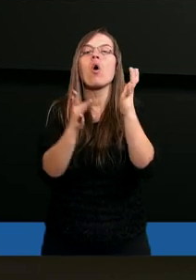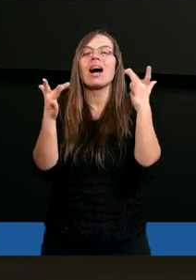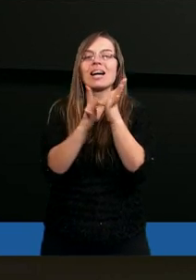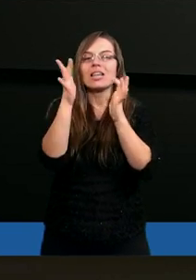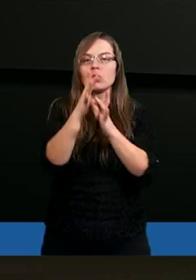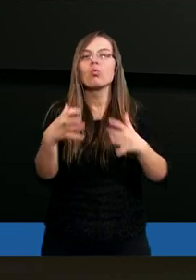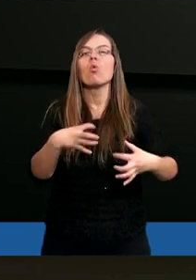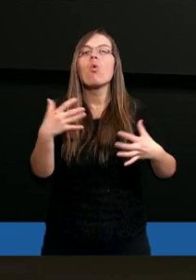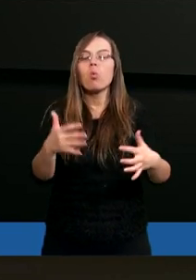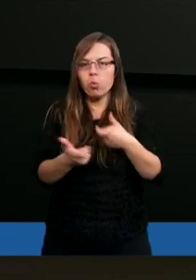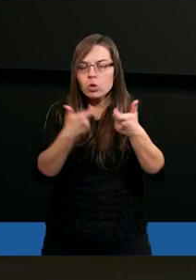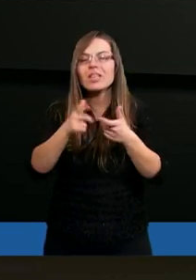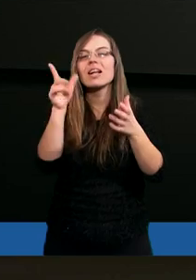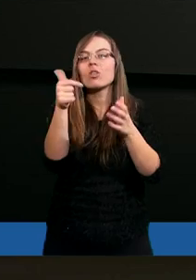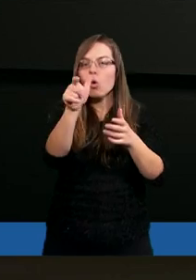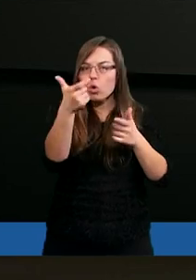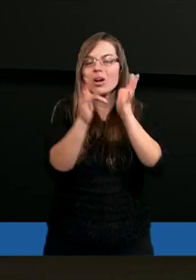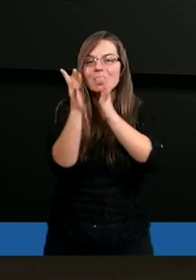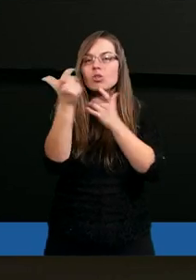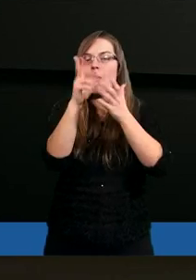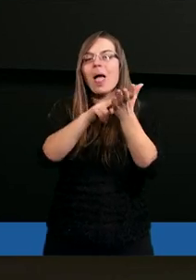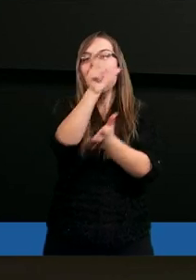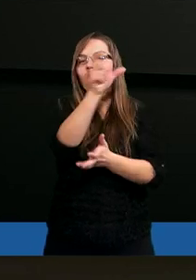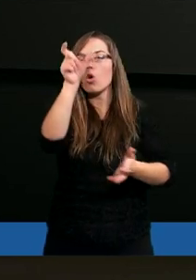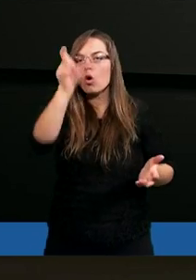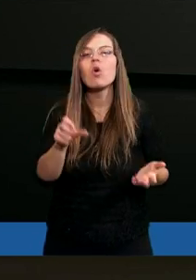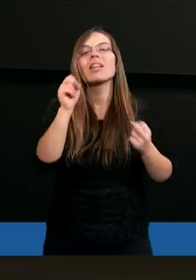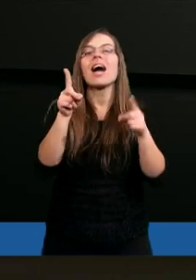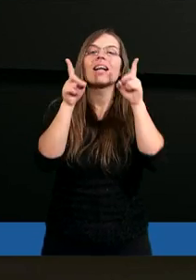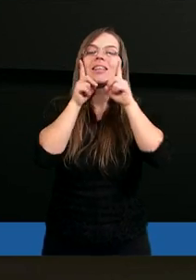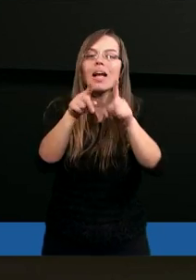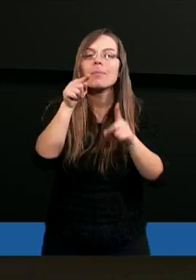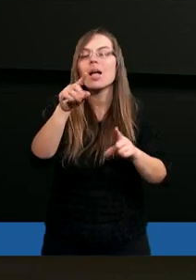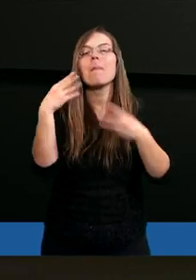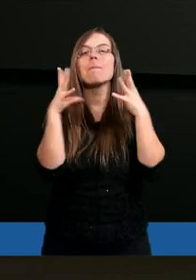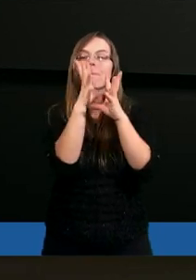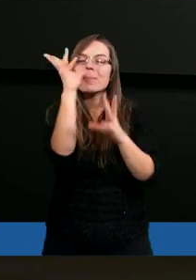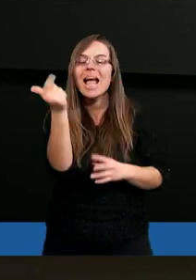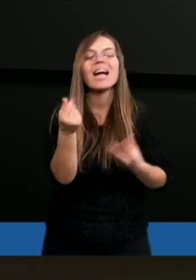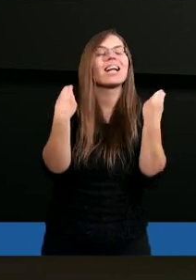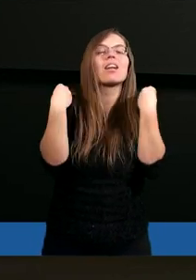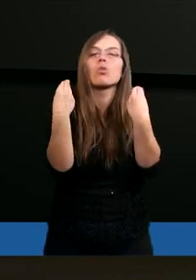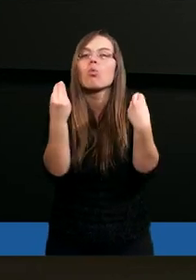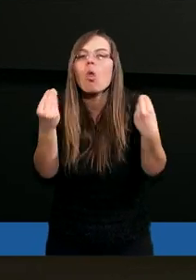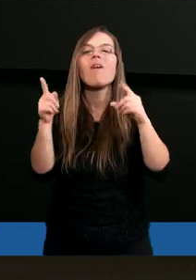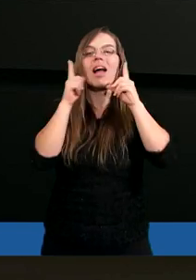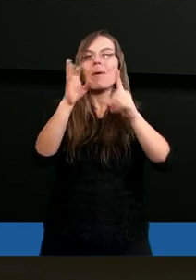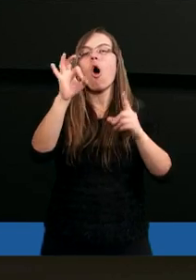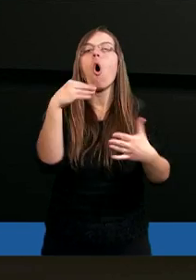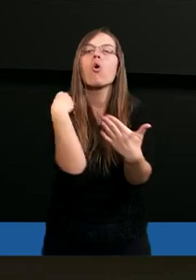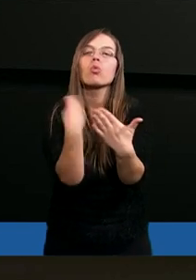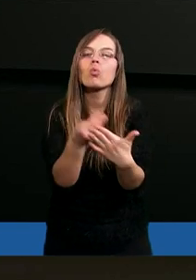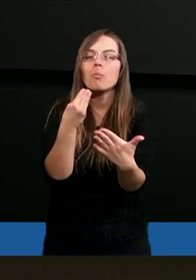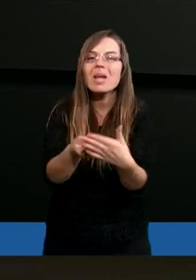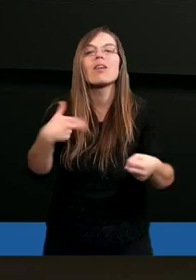uczynił, poświęcając swoje życie na Golgocie. I tak naprawdę ta piękna, cudowna prawda o odkupieniu,